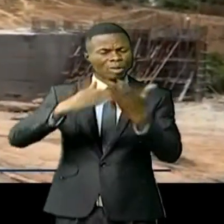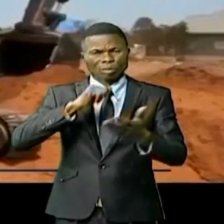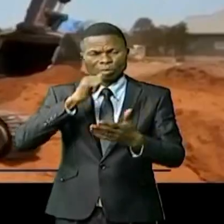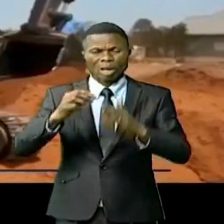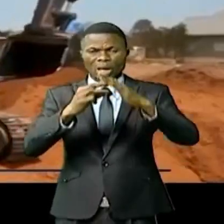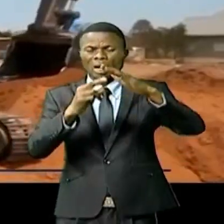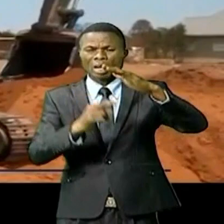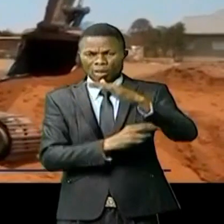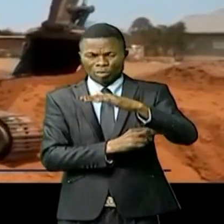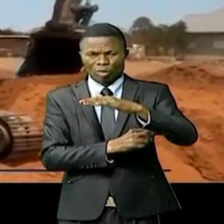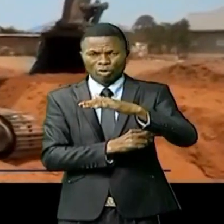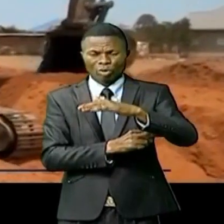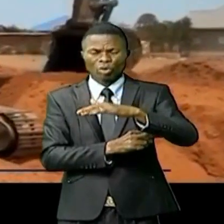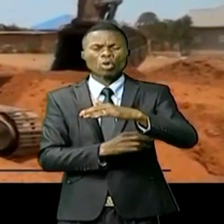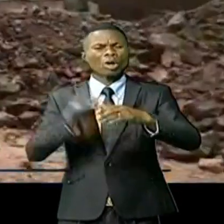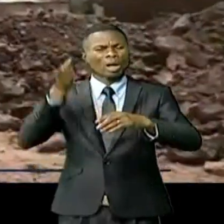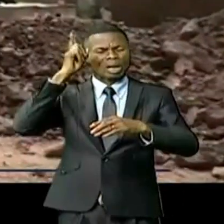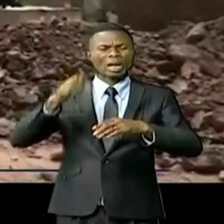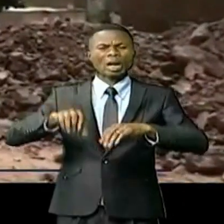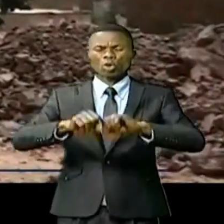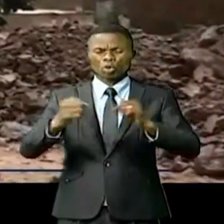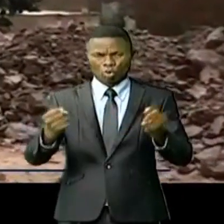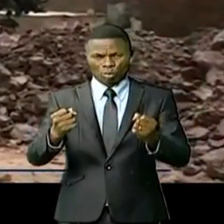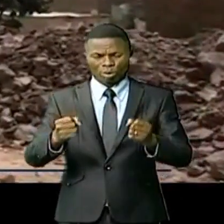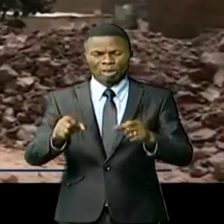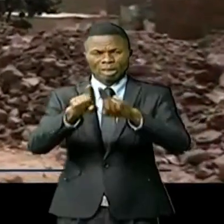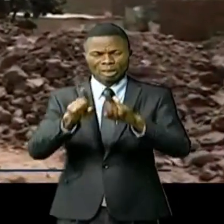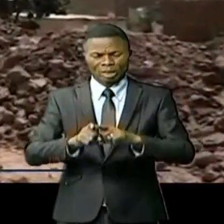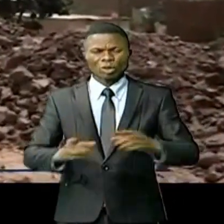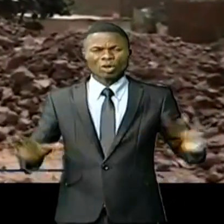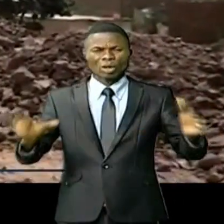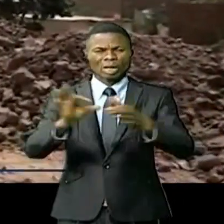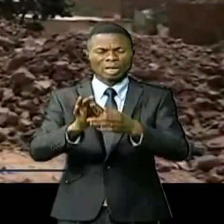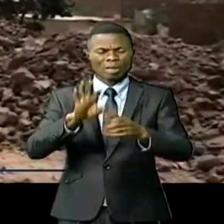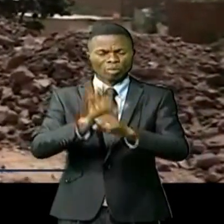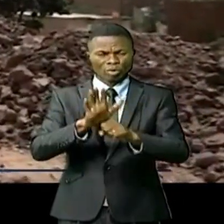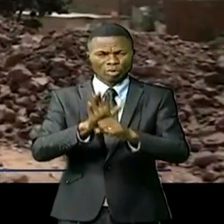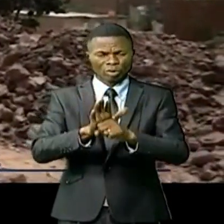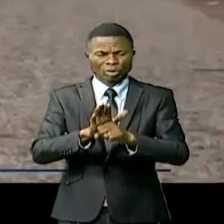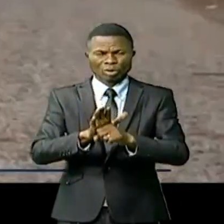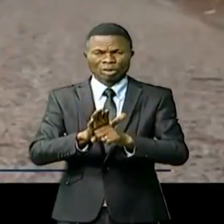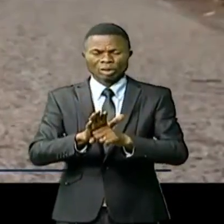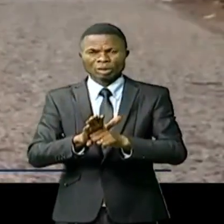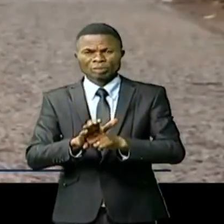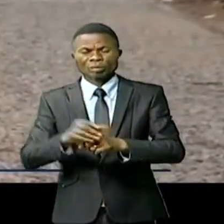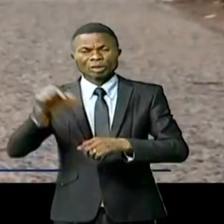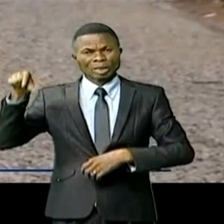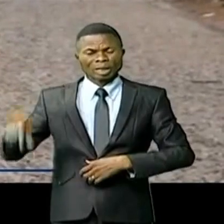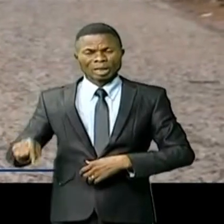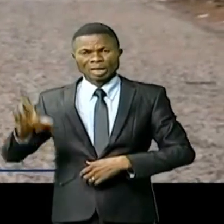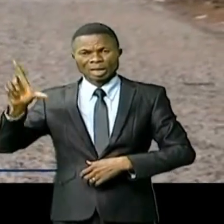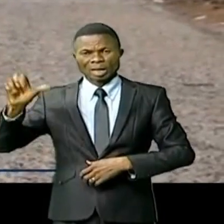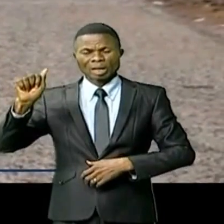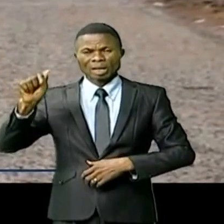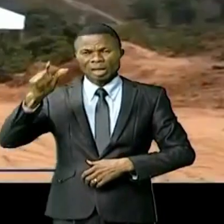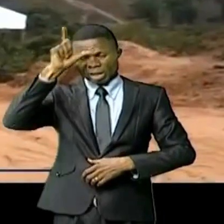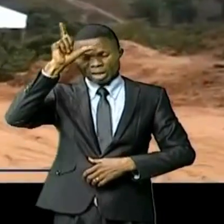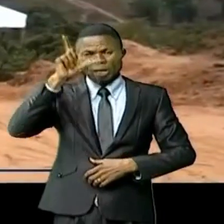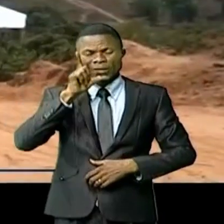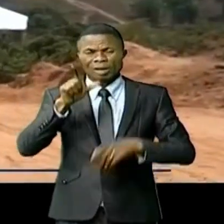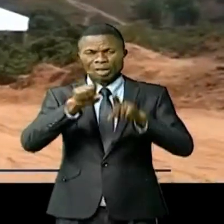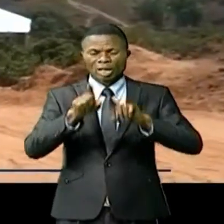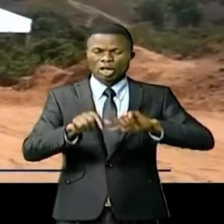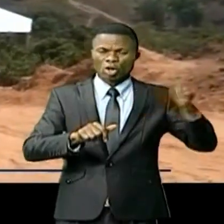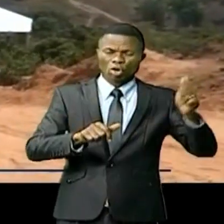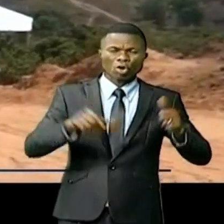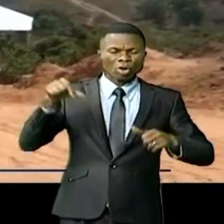couplé par la réhabilitation des avenues Tchata et Oungungandou qui va relier non seulement le quartier latin au quartier jolicite, mais elles